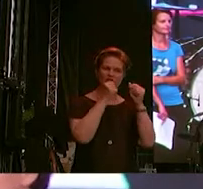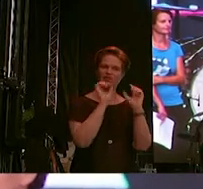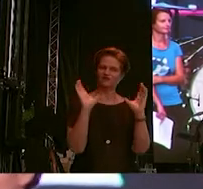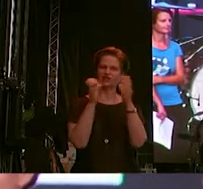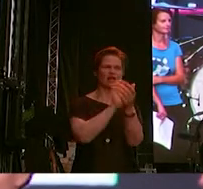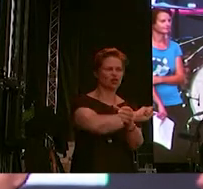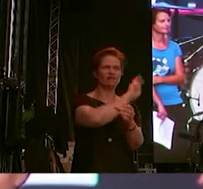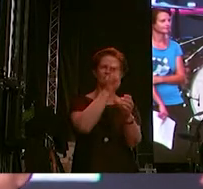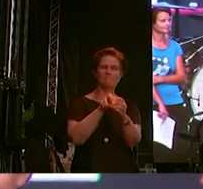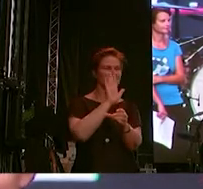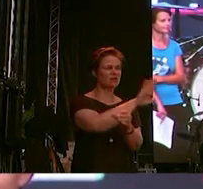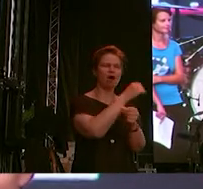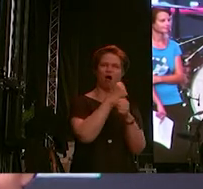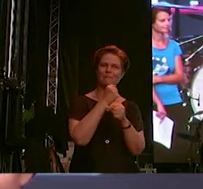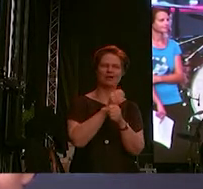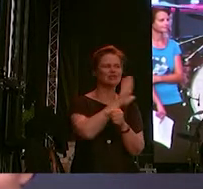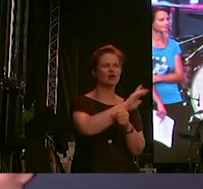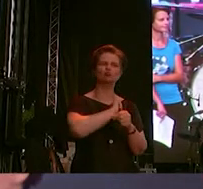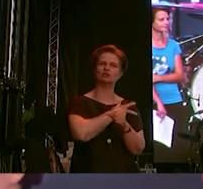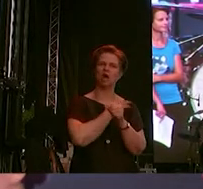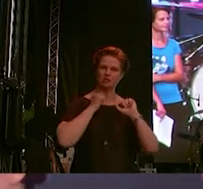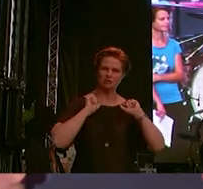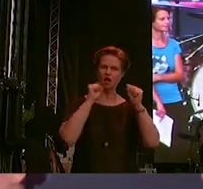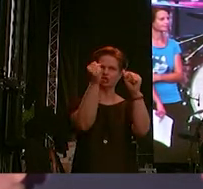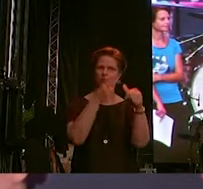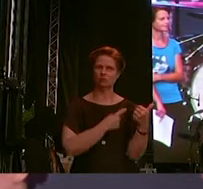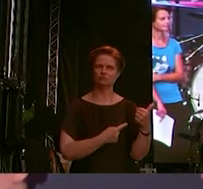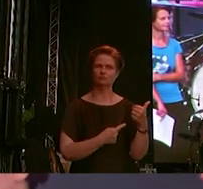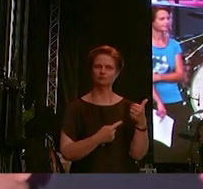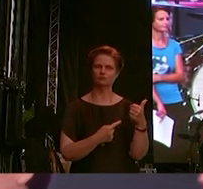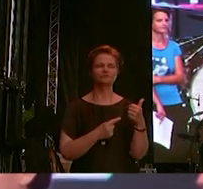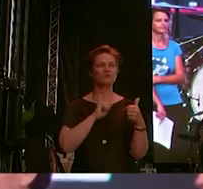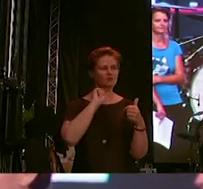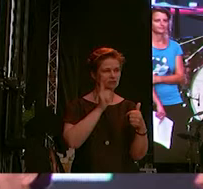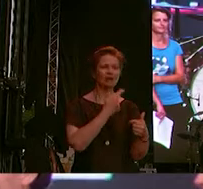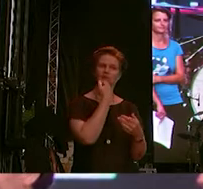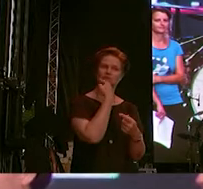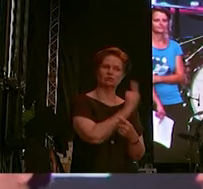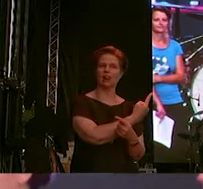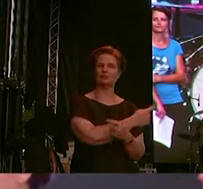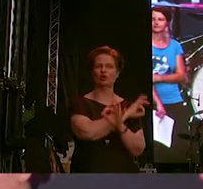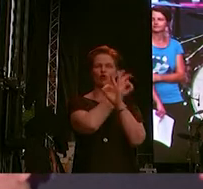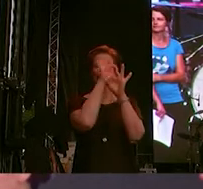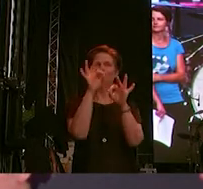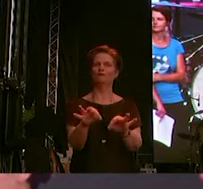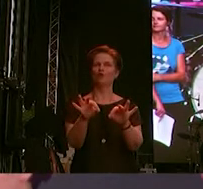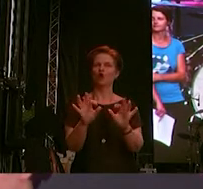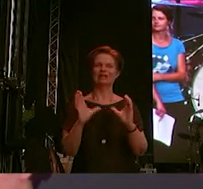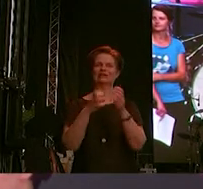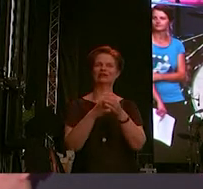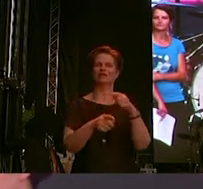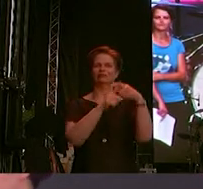durch ihre Arbeit und ihr soziales Engagement. Dann sind sie eine Bereicherung und keine Last oder